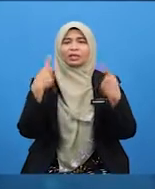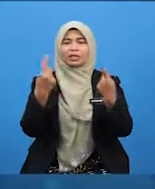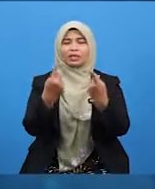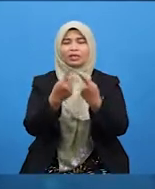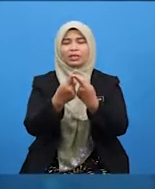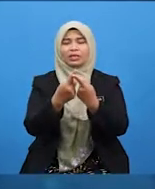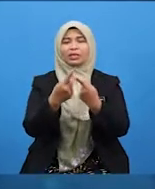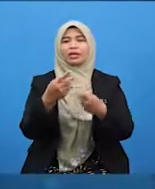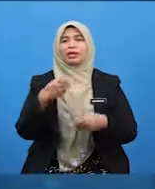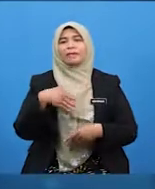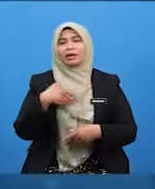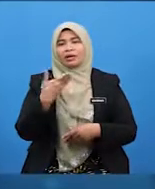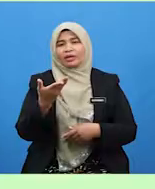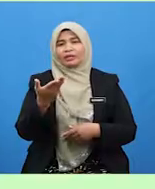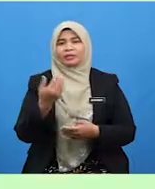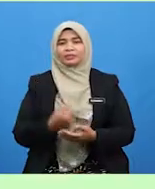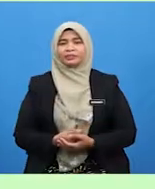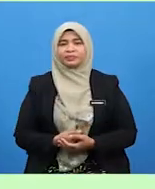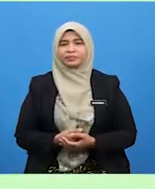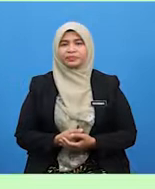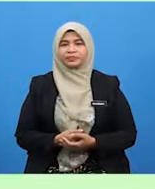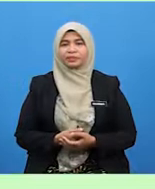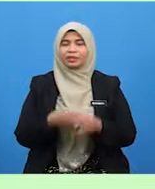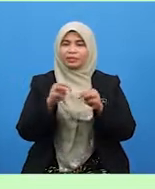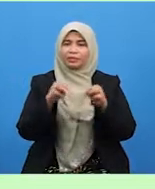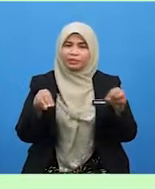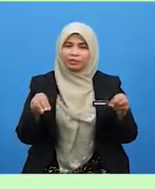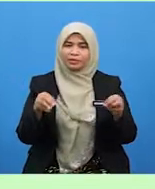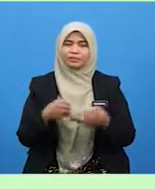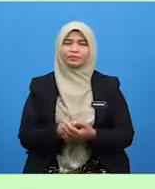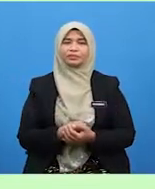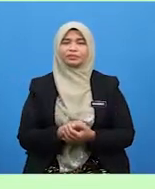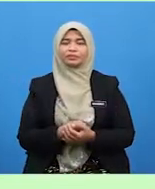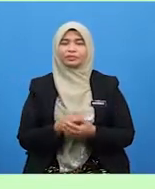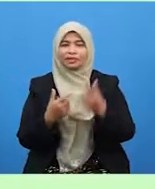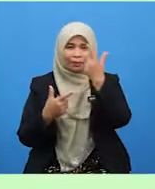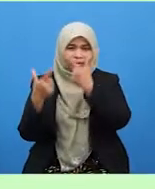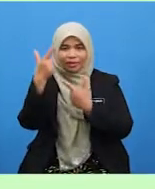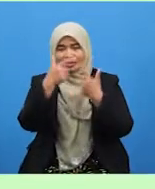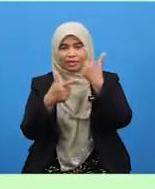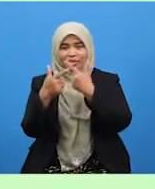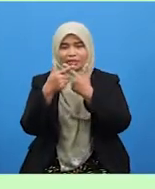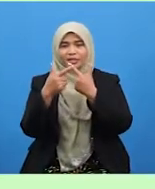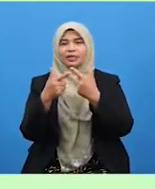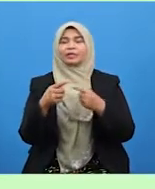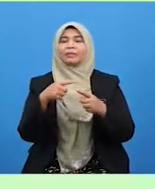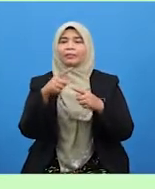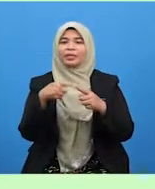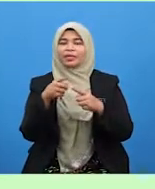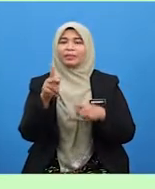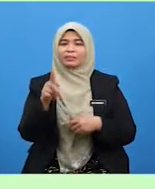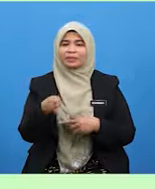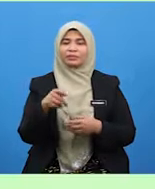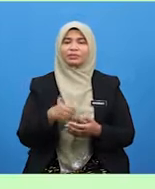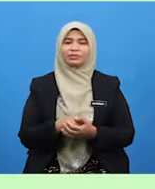bahagia. Murid-murid, ziarah menziarahilah bila perlu.